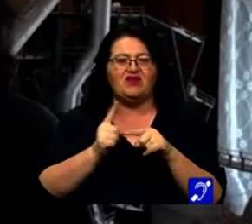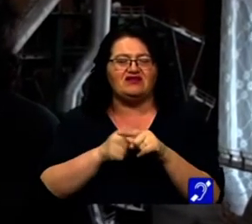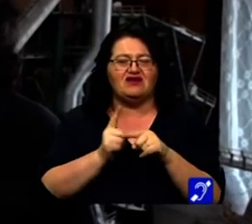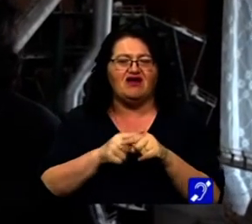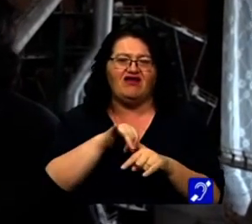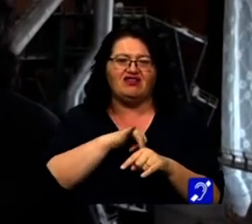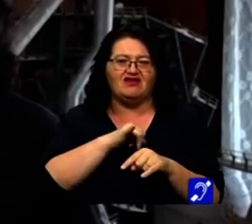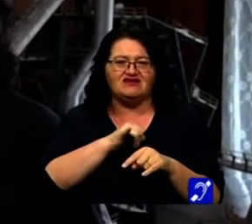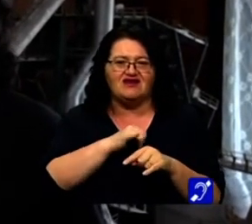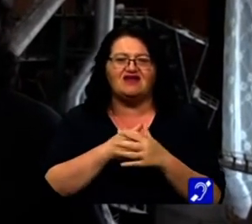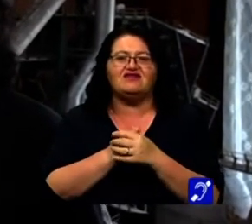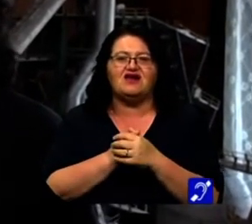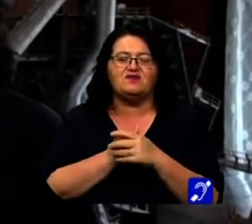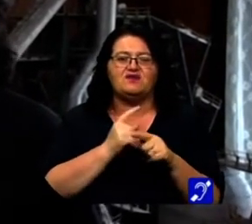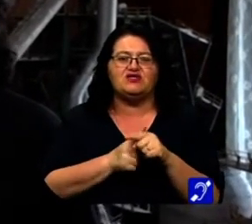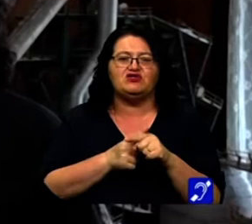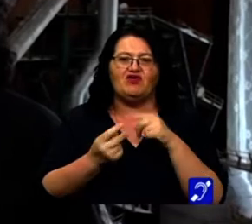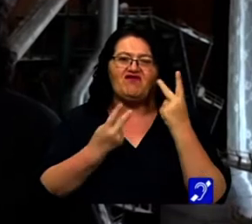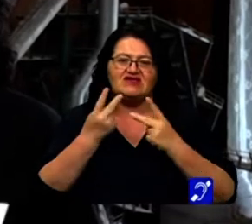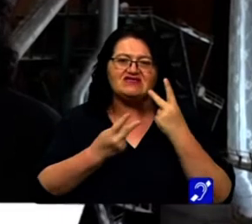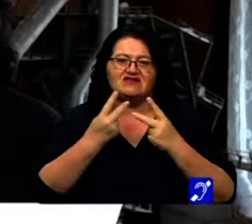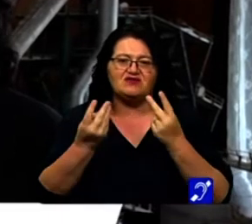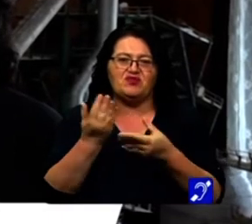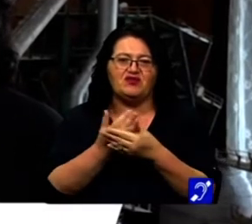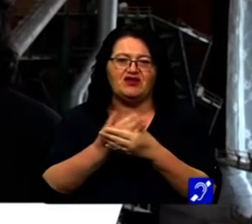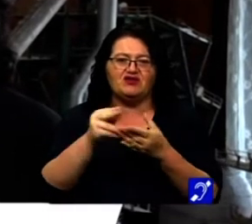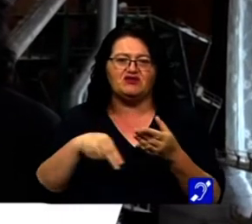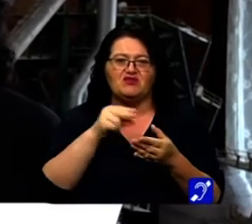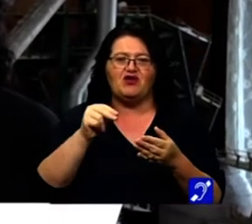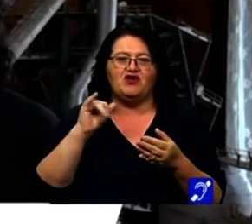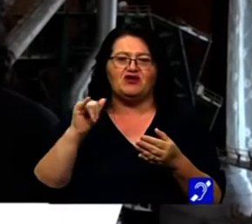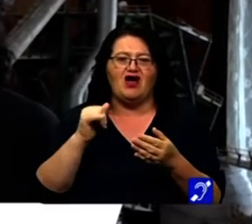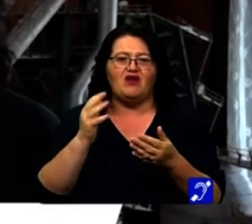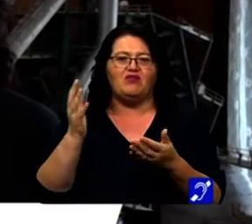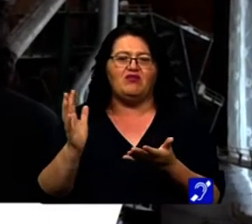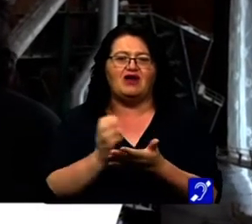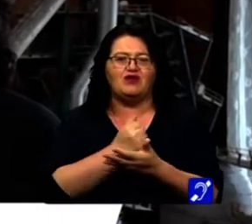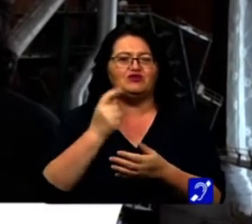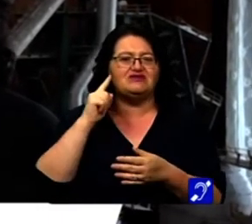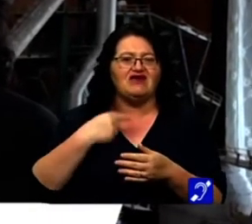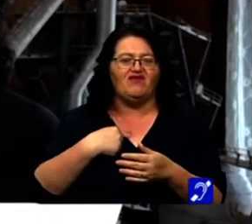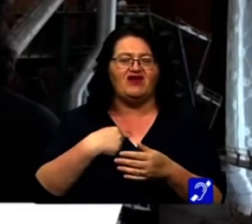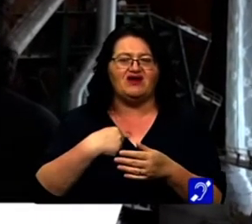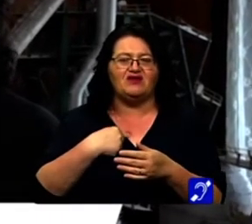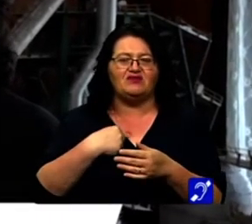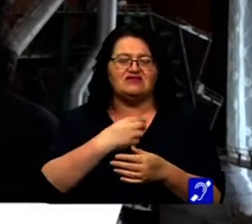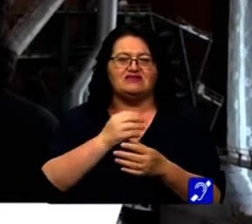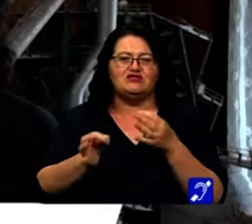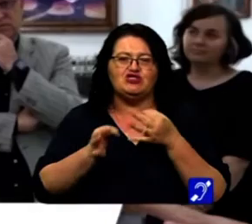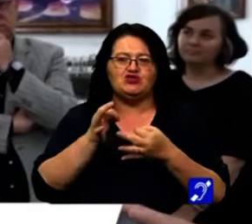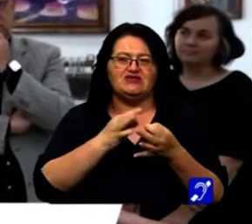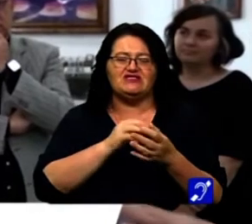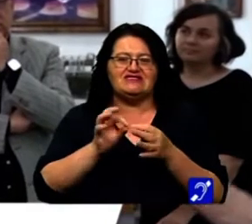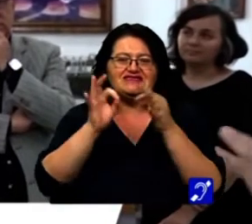interesante și, vizitând Biblioteca Județeană Paul Iorgovici, am reușit să aflăm, studiind ziarele din